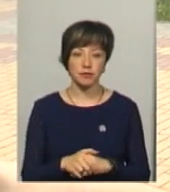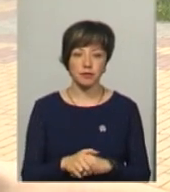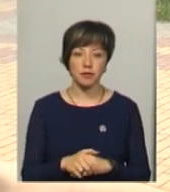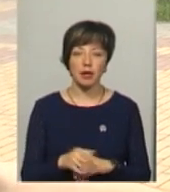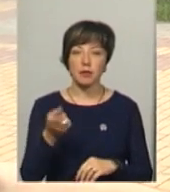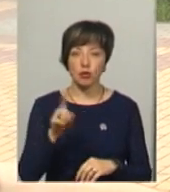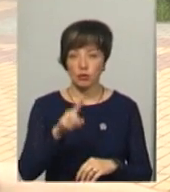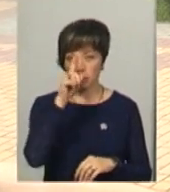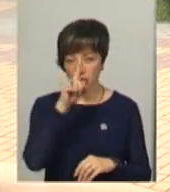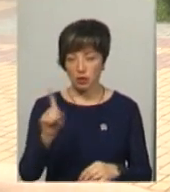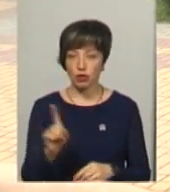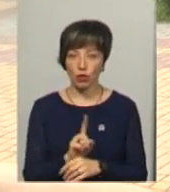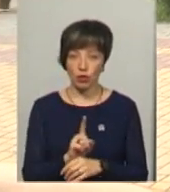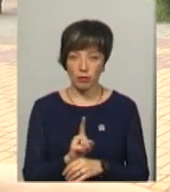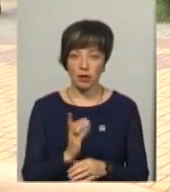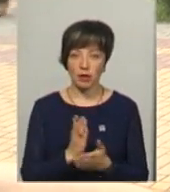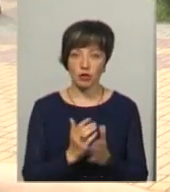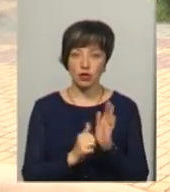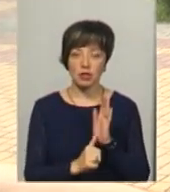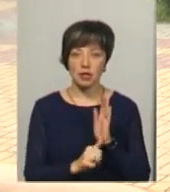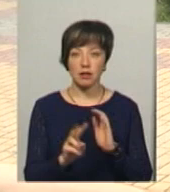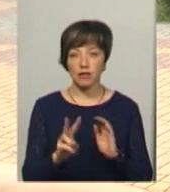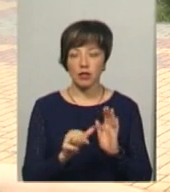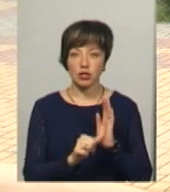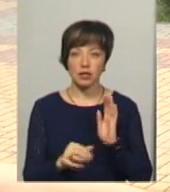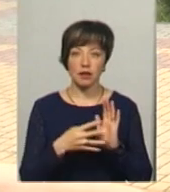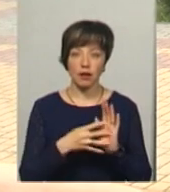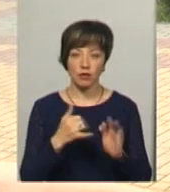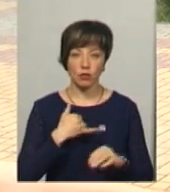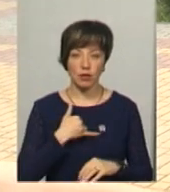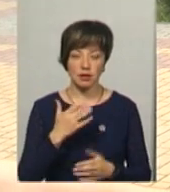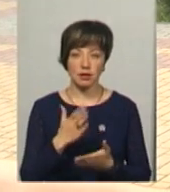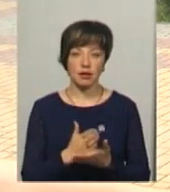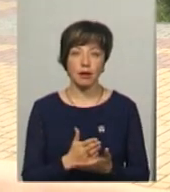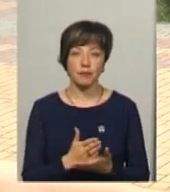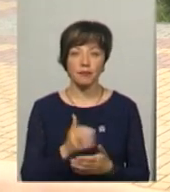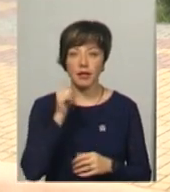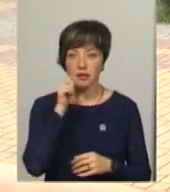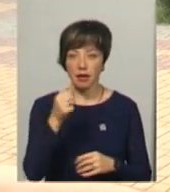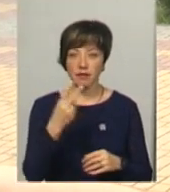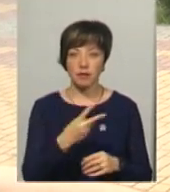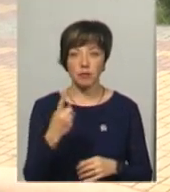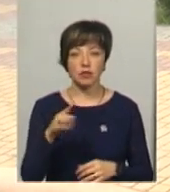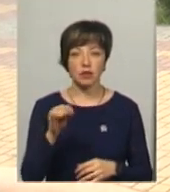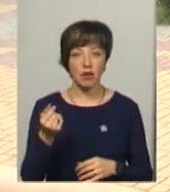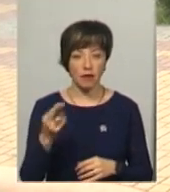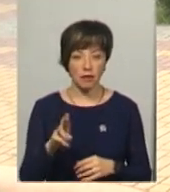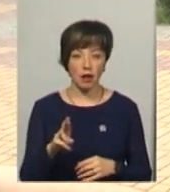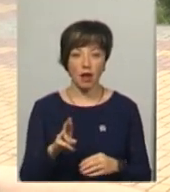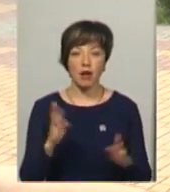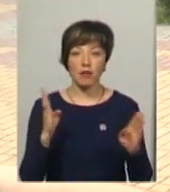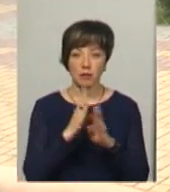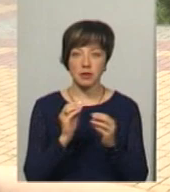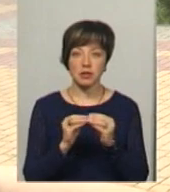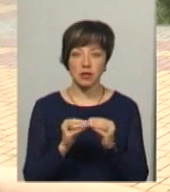При цьому місячна норма 62-69 у нас складає. Завтра, 21 травня, атмосфера